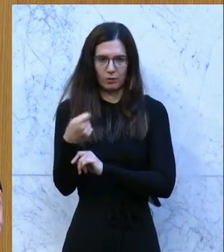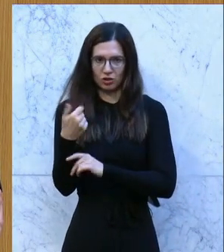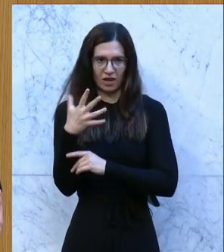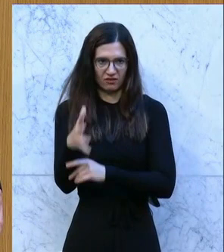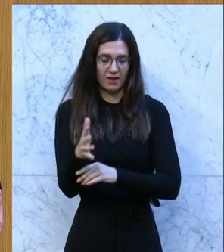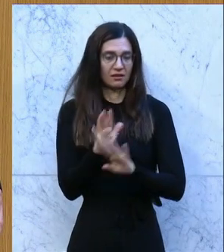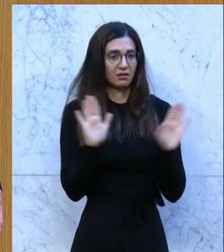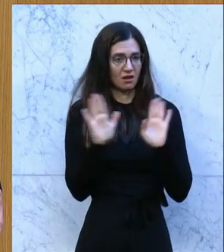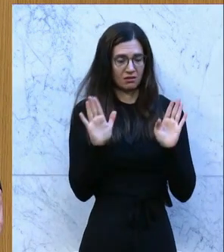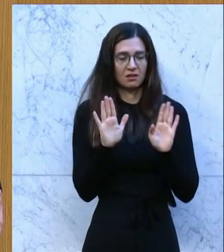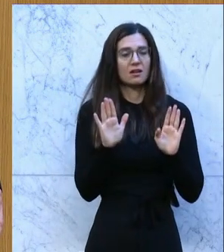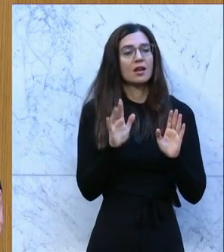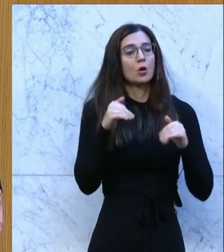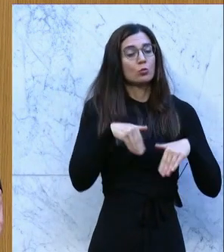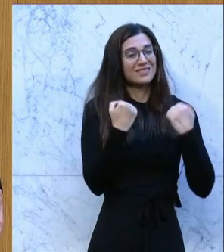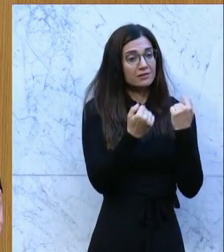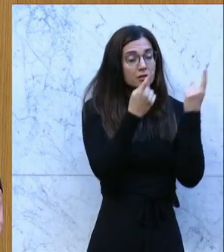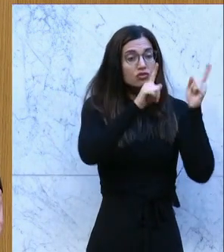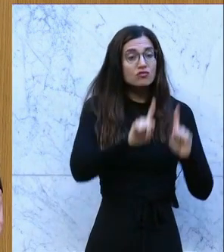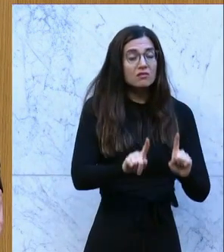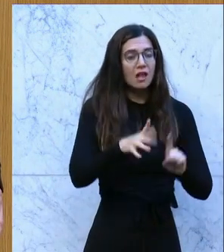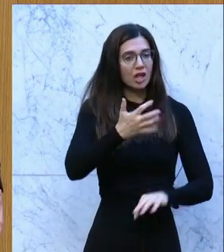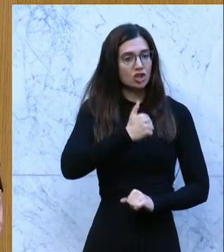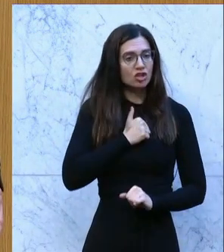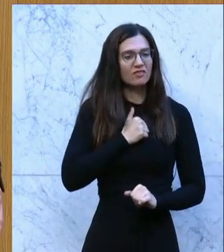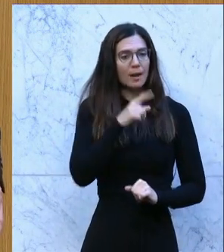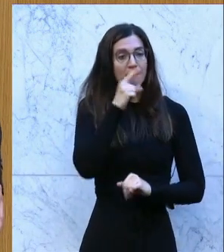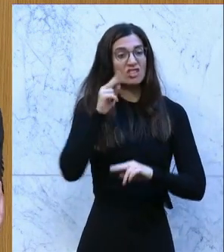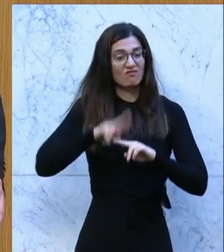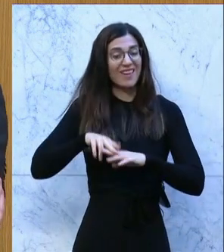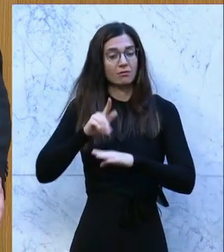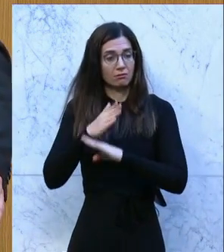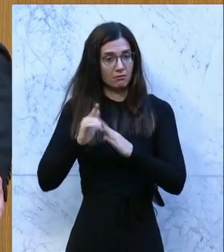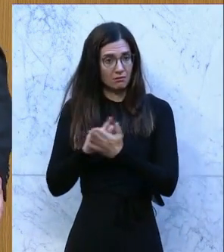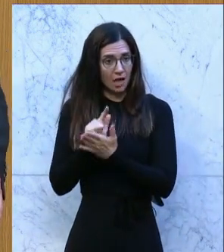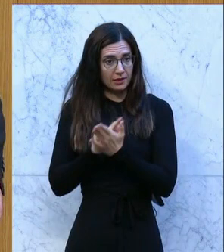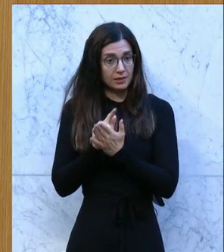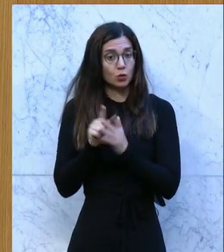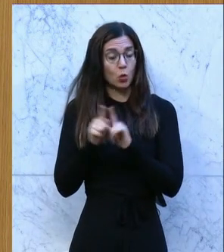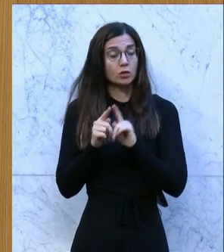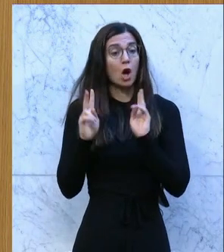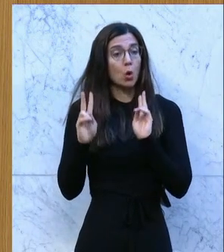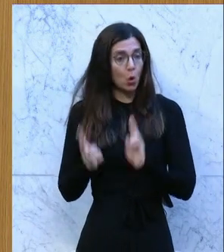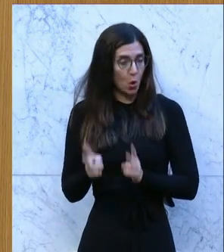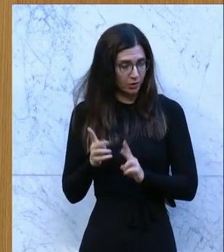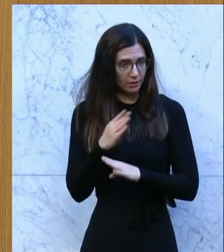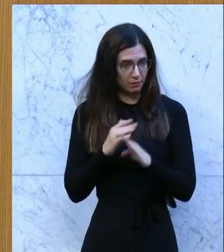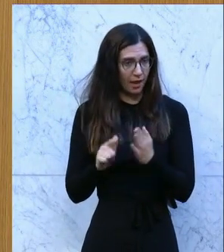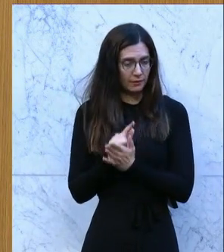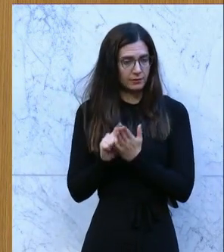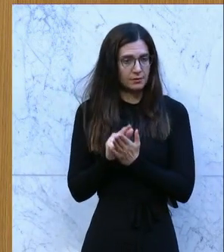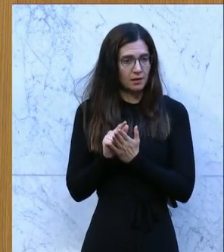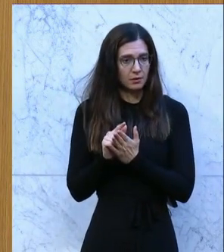müssen sicherstellen, dass es uns gelingt, dass Menschen, Teilzeit arbeiten und das können, und die Voraussetzung muss nicht auch